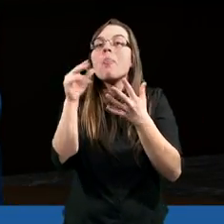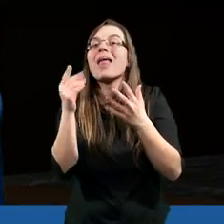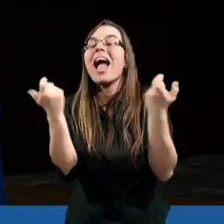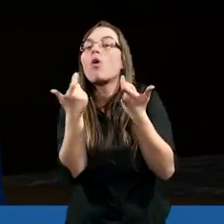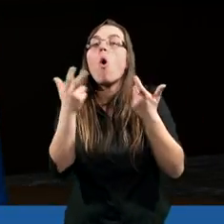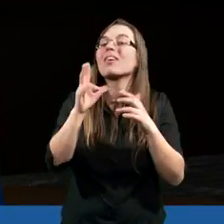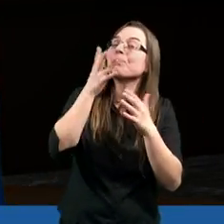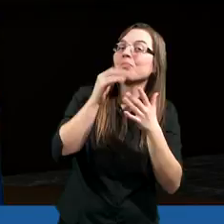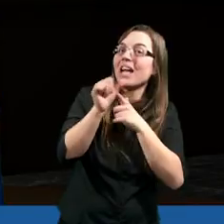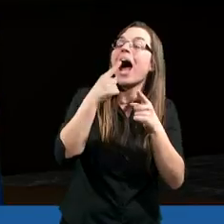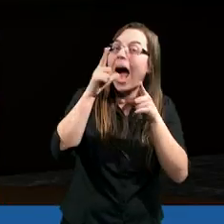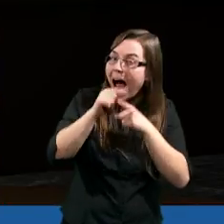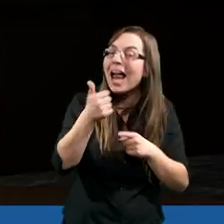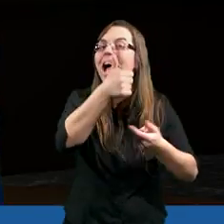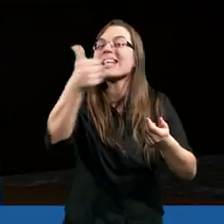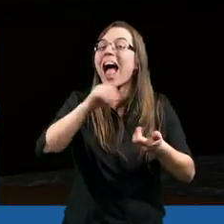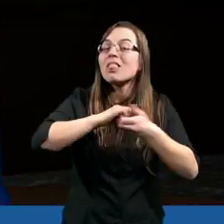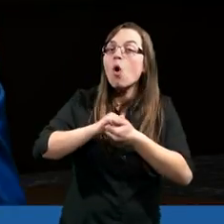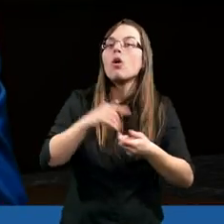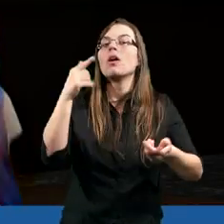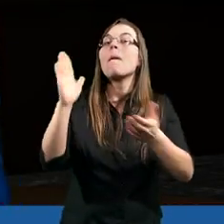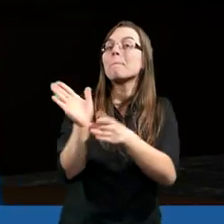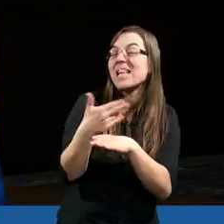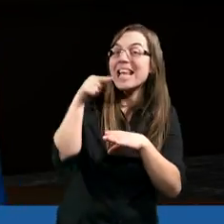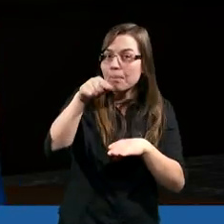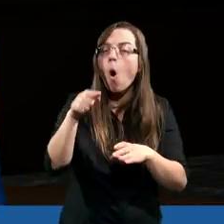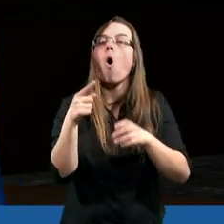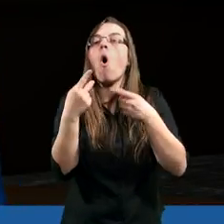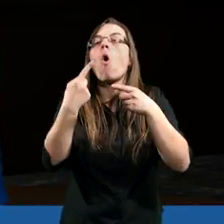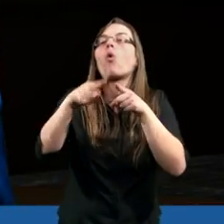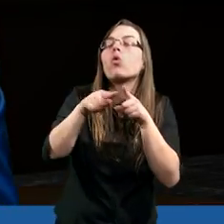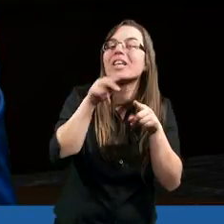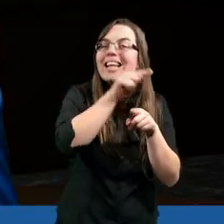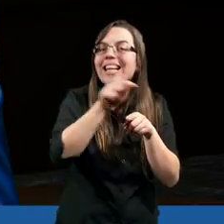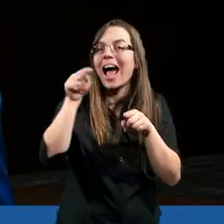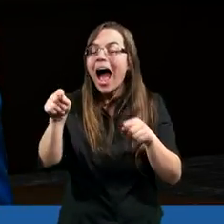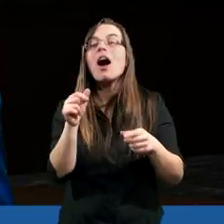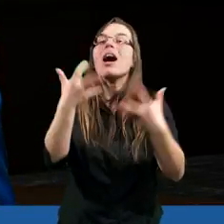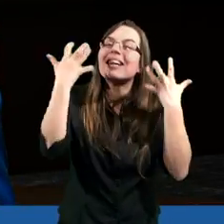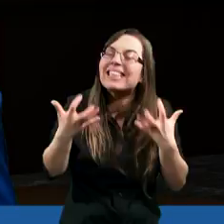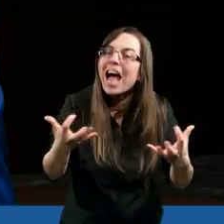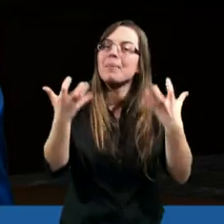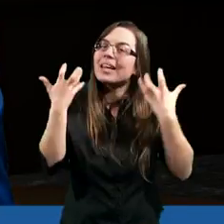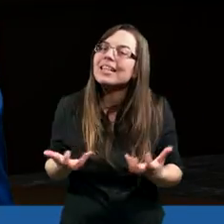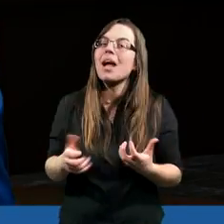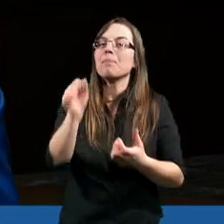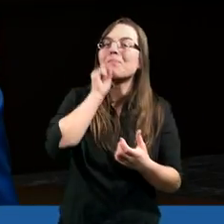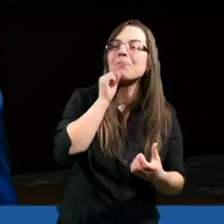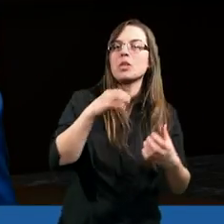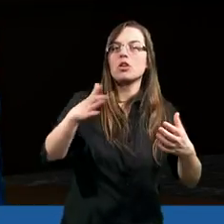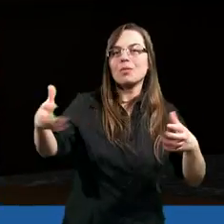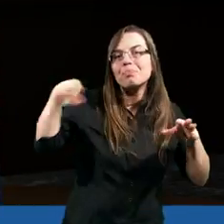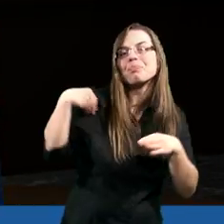niedrobne, ale jedność to jest to, że mimo tych różnic chcemy, chcemy